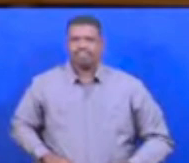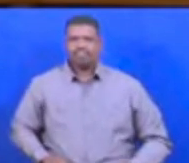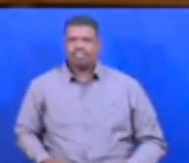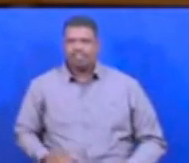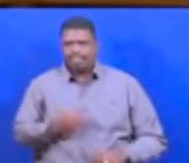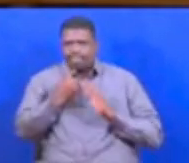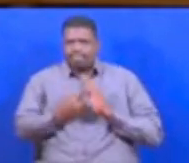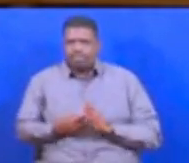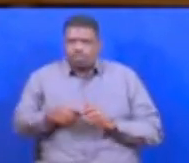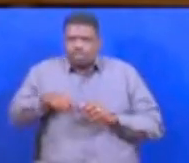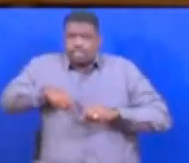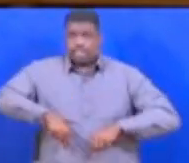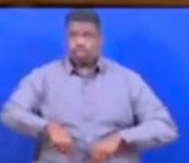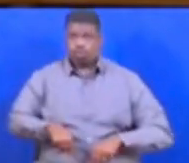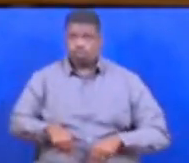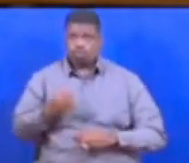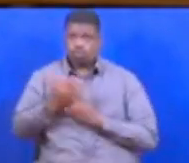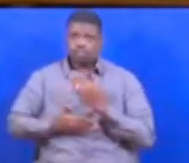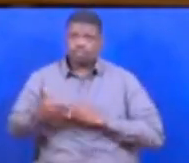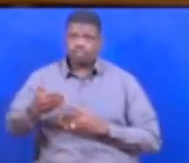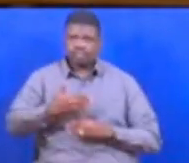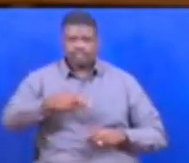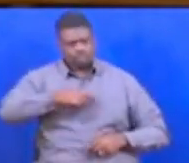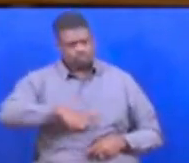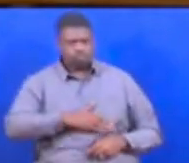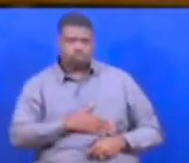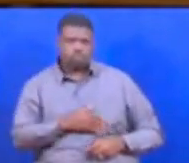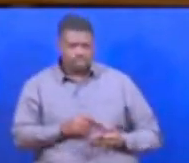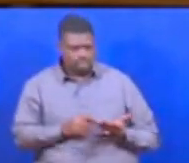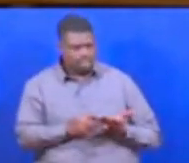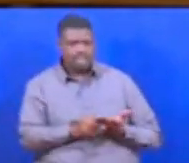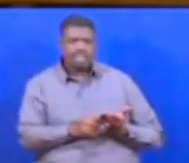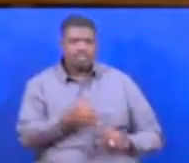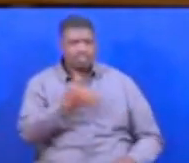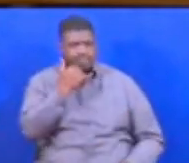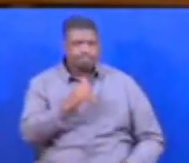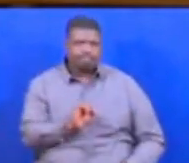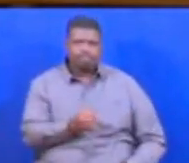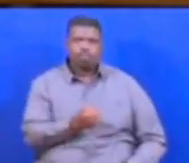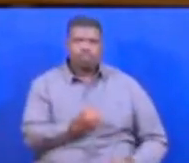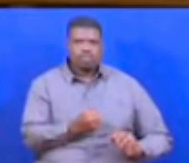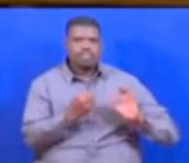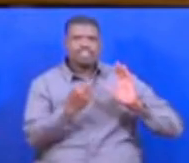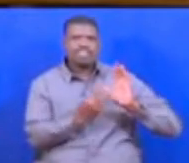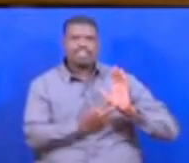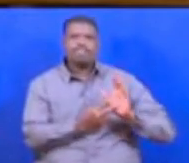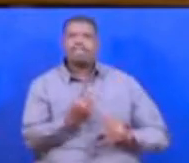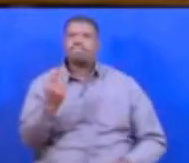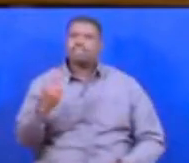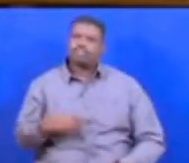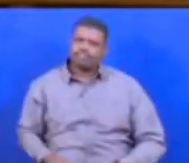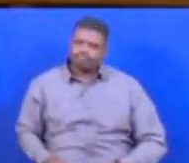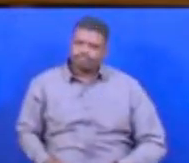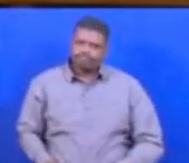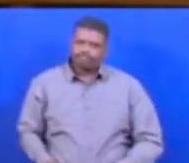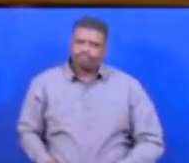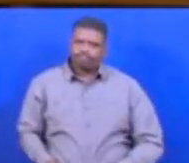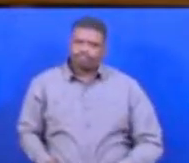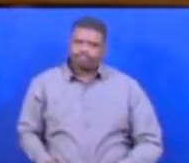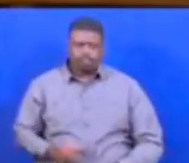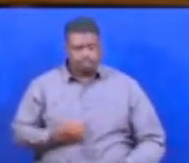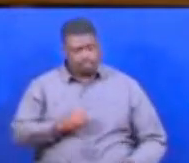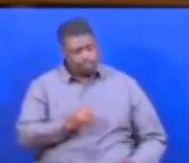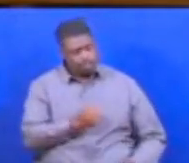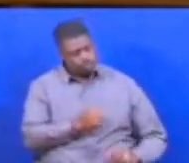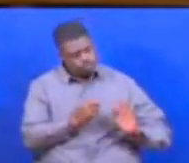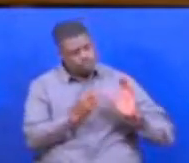Lewi, nchi yetu, watumiaji wa simu, line za simu, ziko milioni sabina mbili. Kwenye milioni sabina mbili,